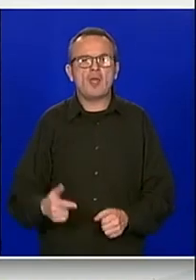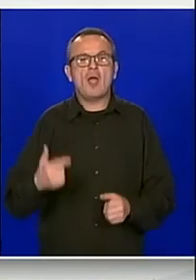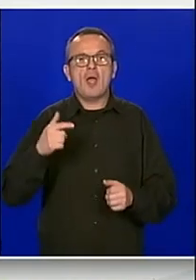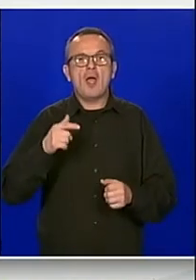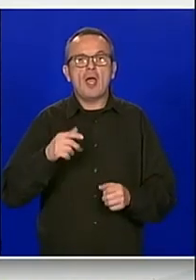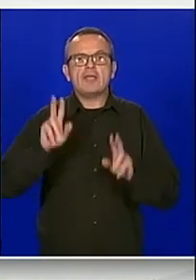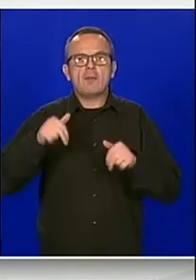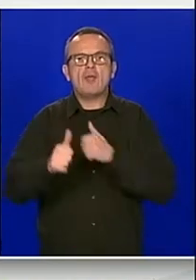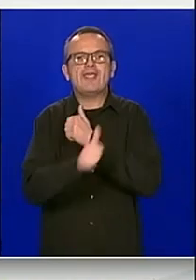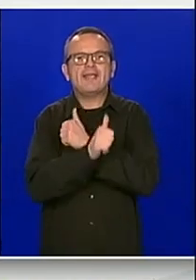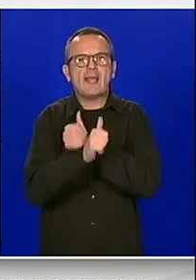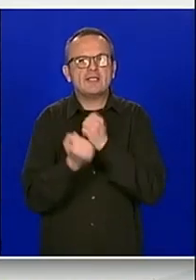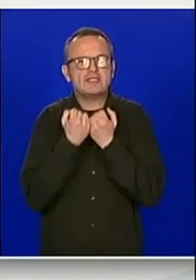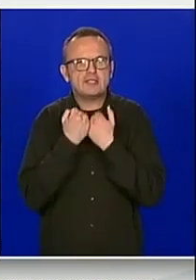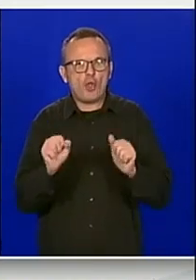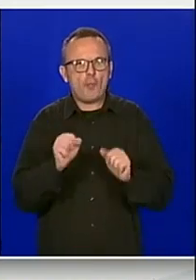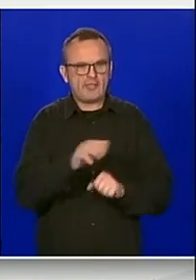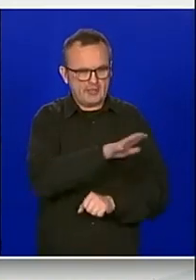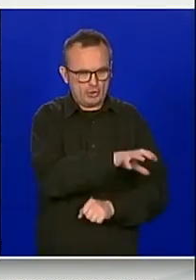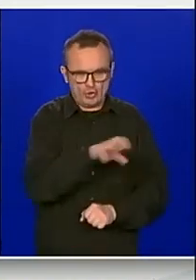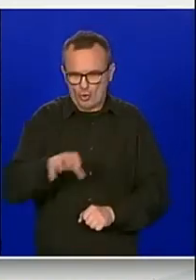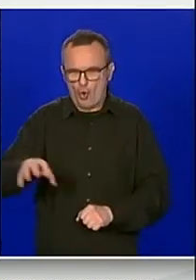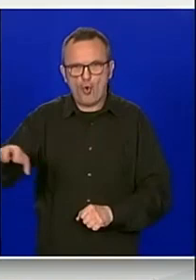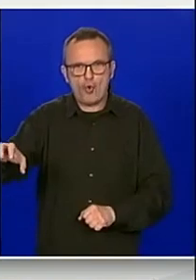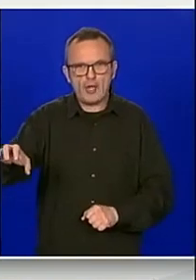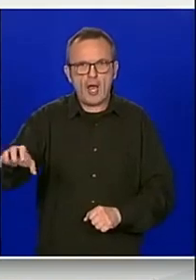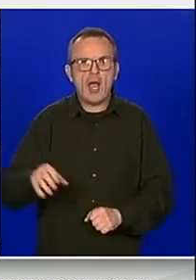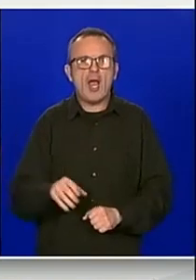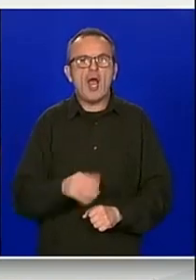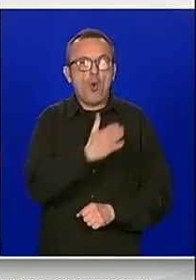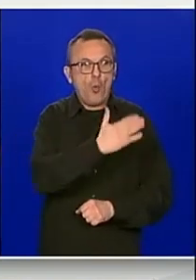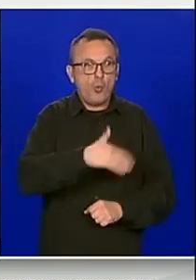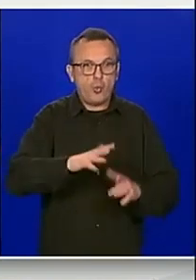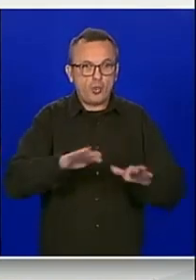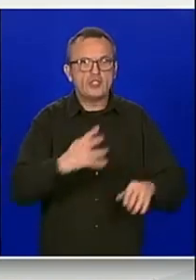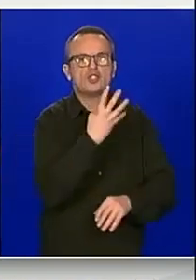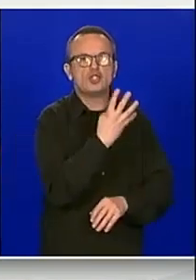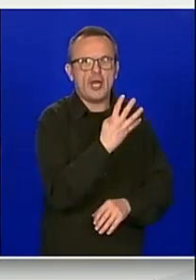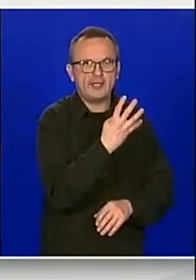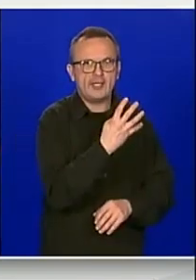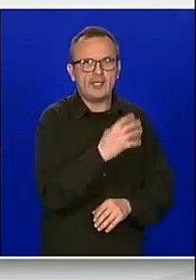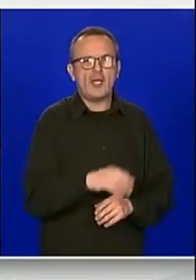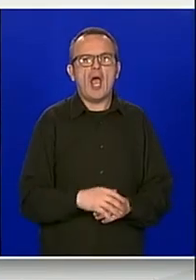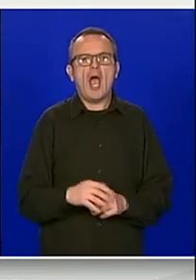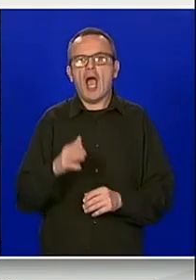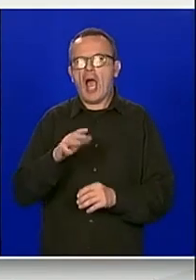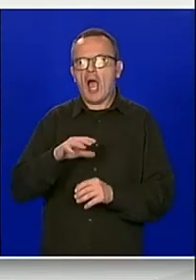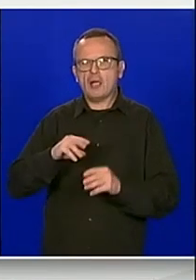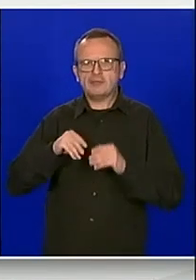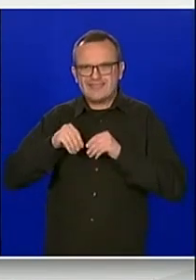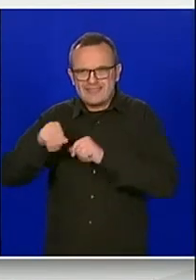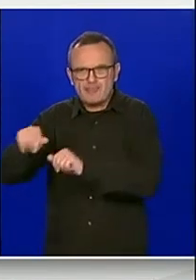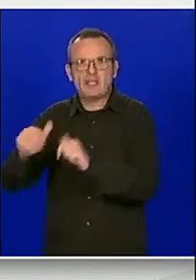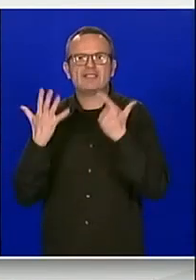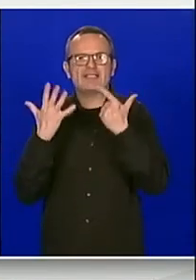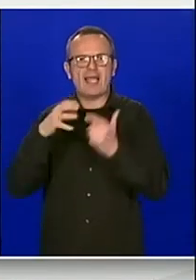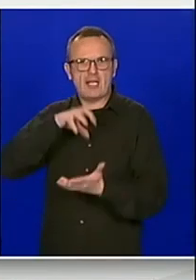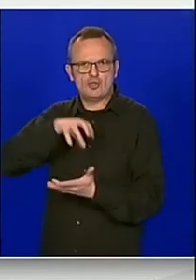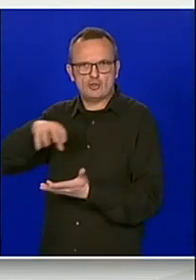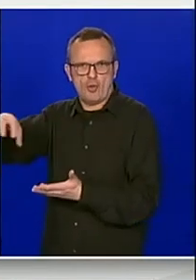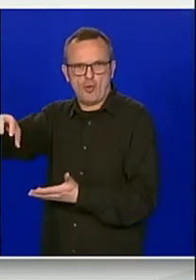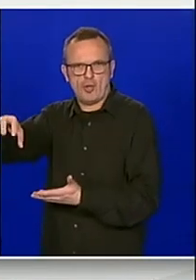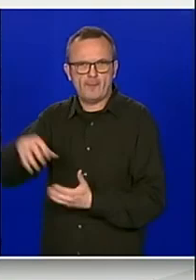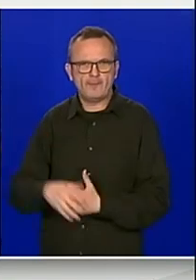slobodnih zona i to na kopljenom području 7 te na lučkom području 4. U slobodnim zonama poslovala je ukupno 71 korisnik